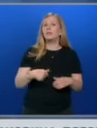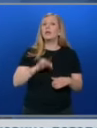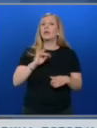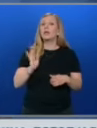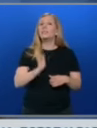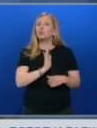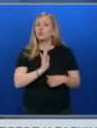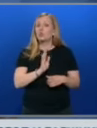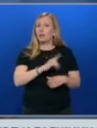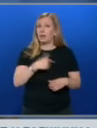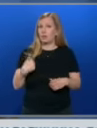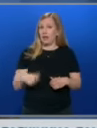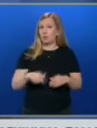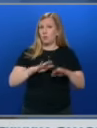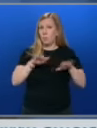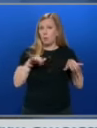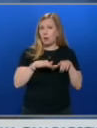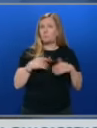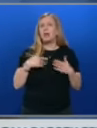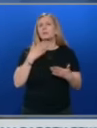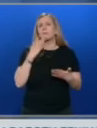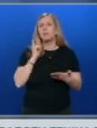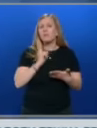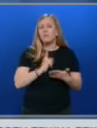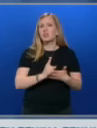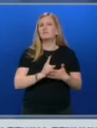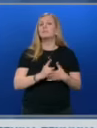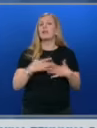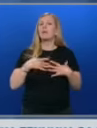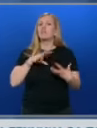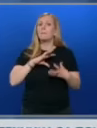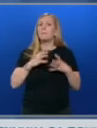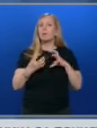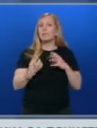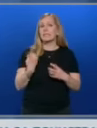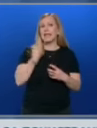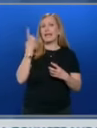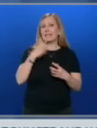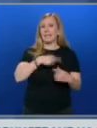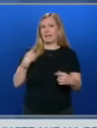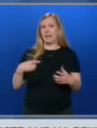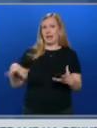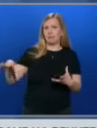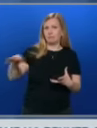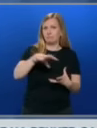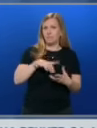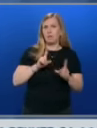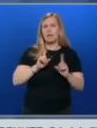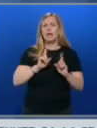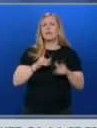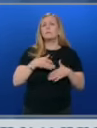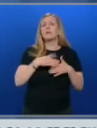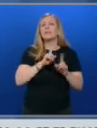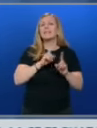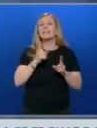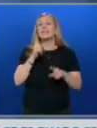По отношение на Тайван потвърдих дългогодишната политика на Съединените щати за един Китай Ние не подкрепяме независимостта на